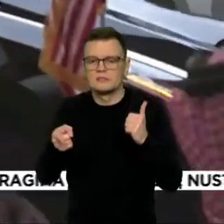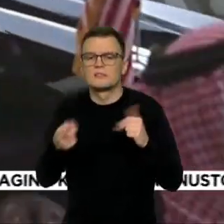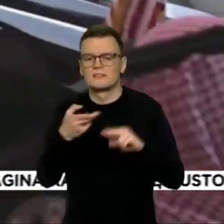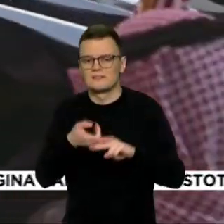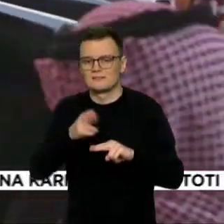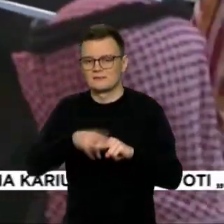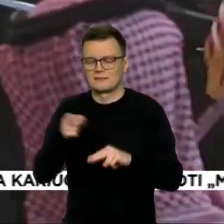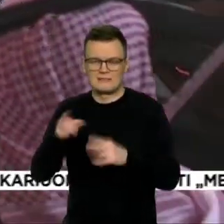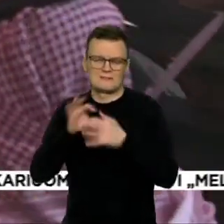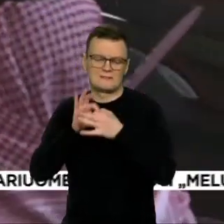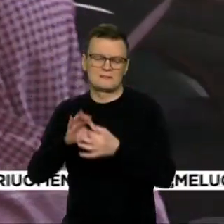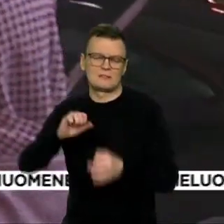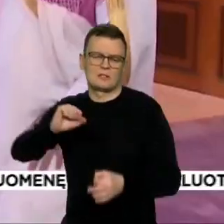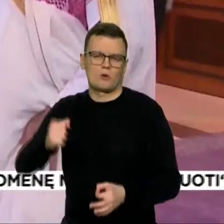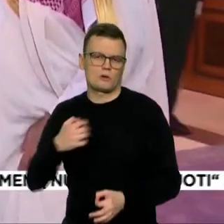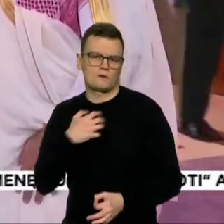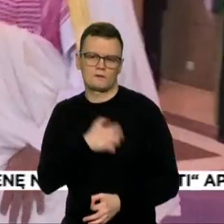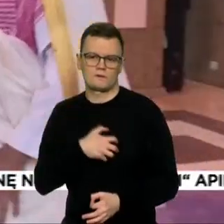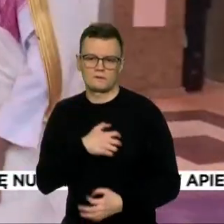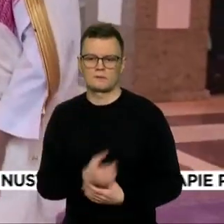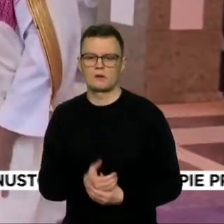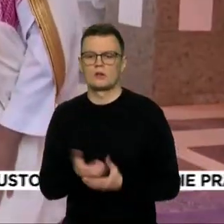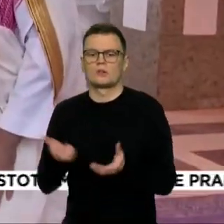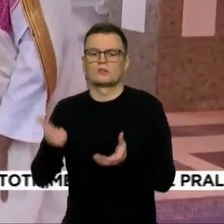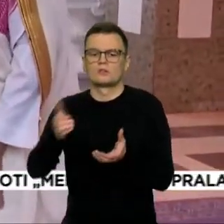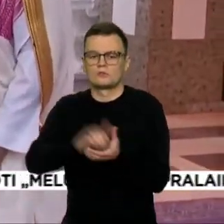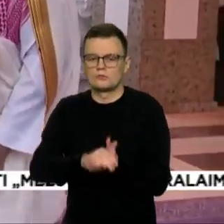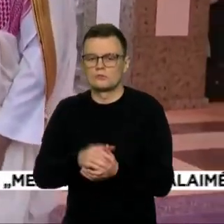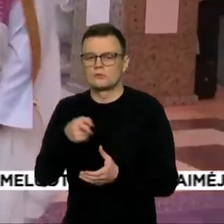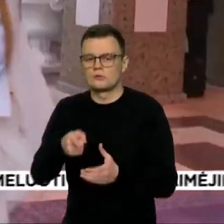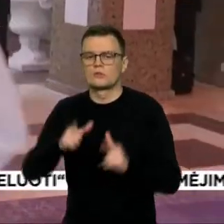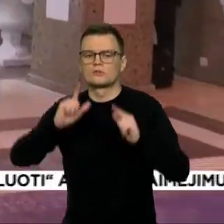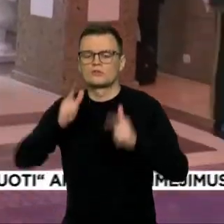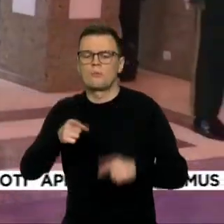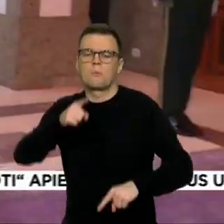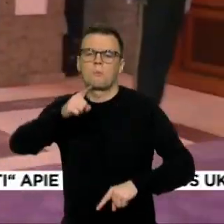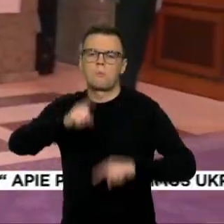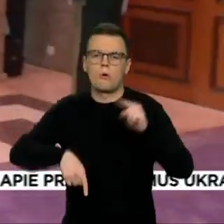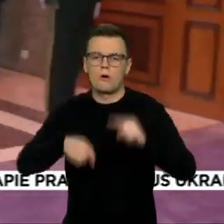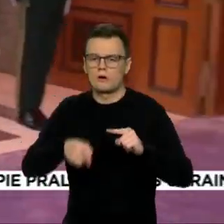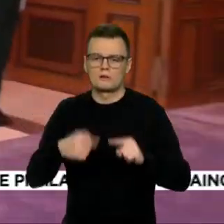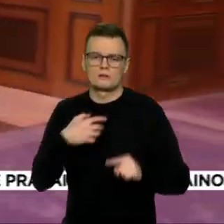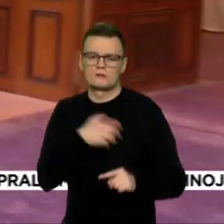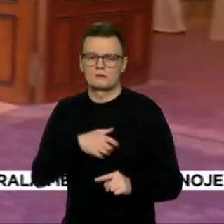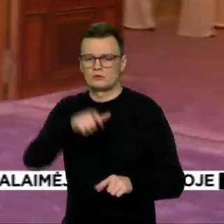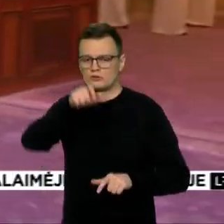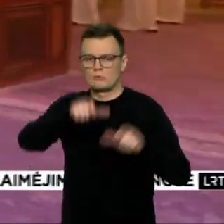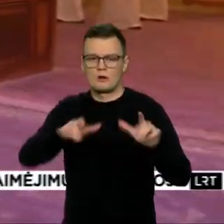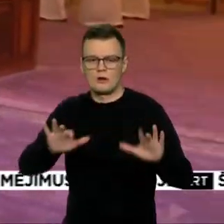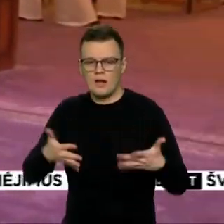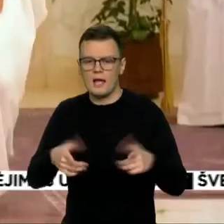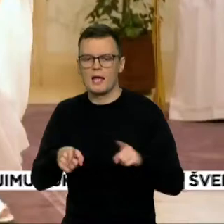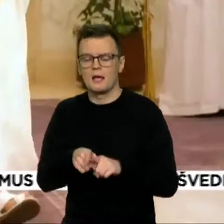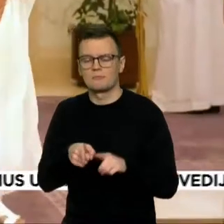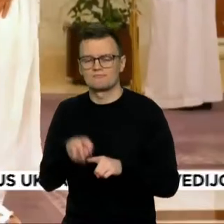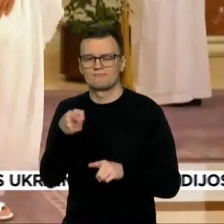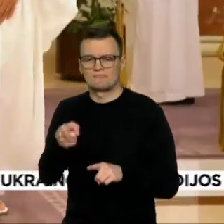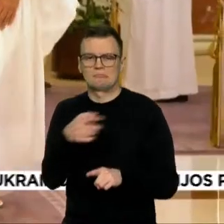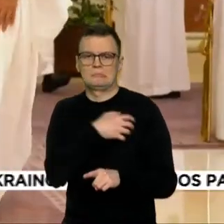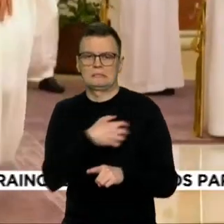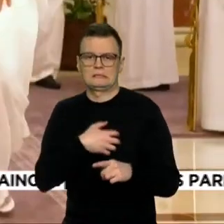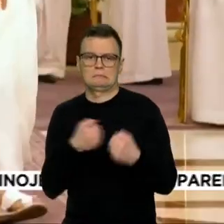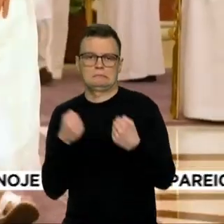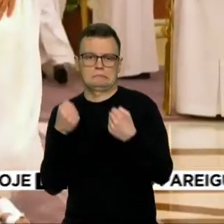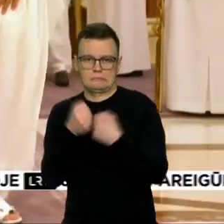draukystė. Ir susitaikyti su šiais politiškai nepalankiais katrais. Susitaužinos kumščiai su prinsu, galimai užsakiusi